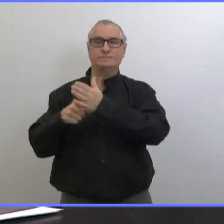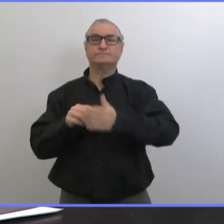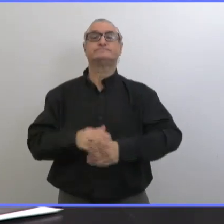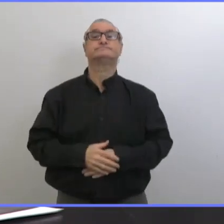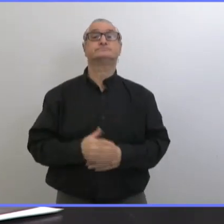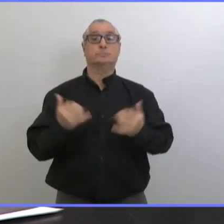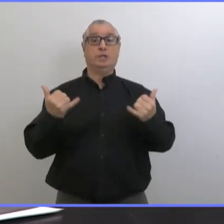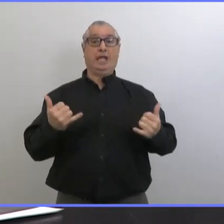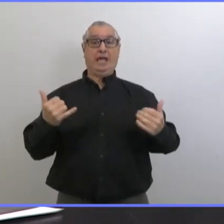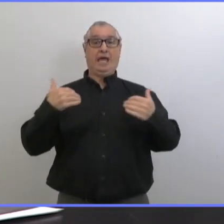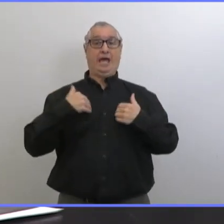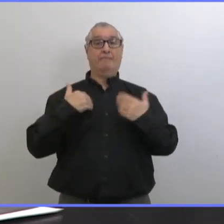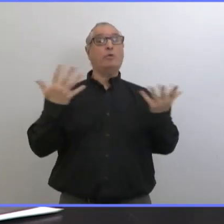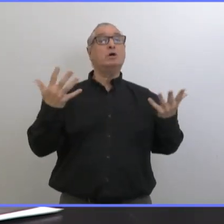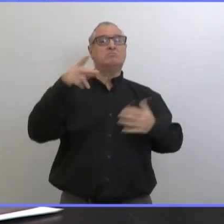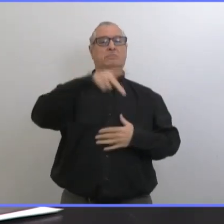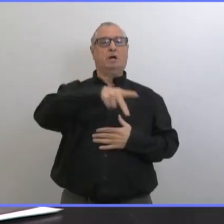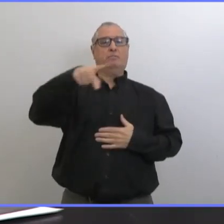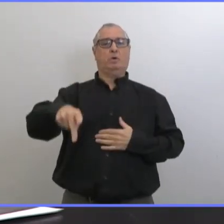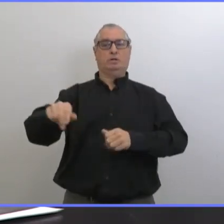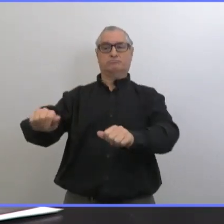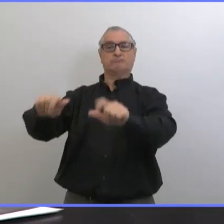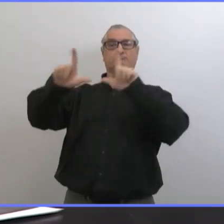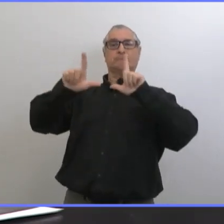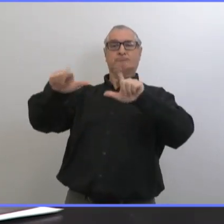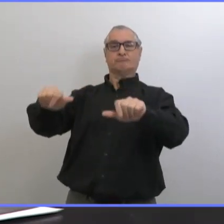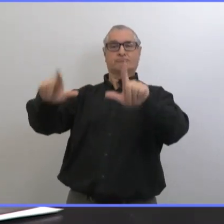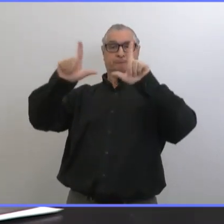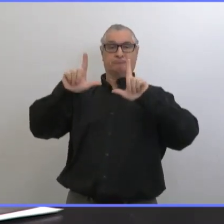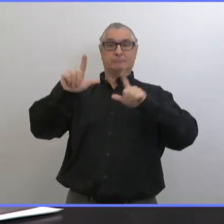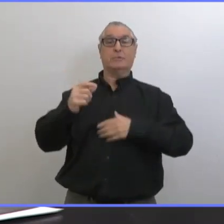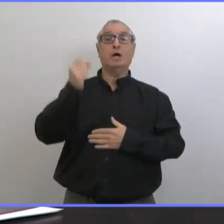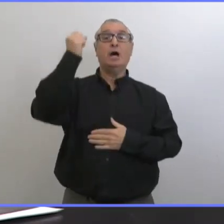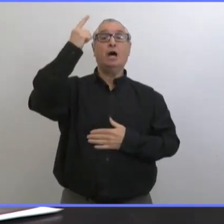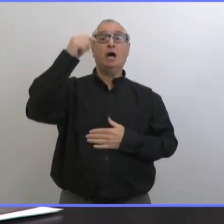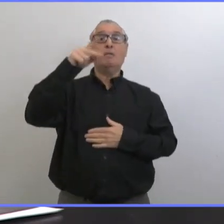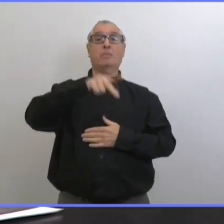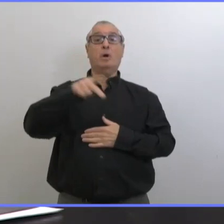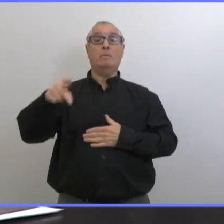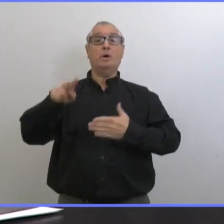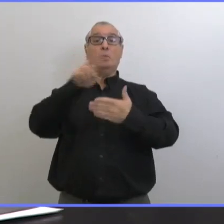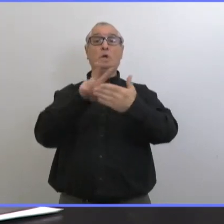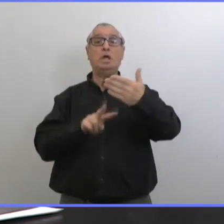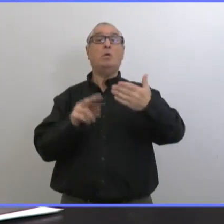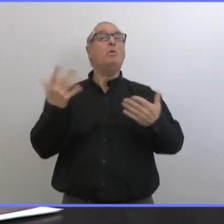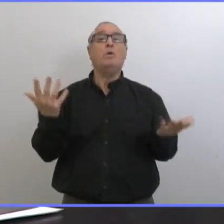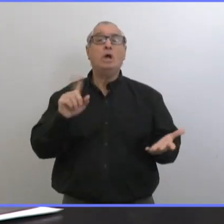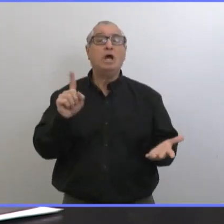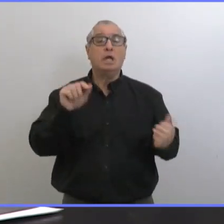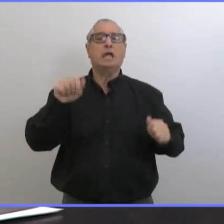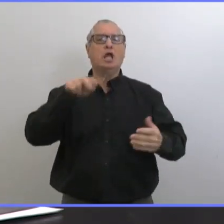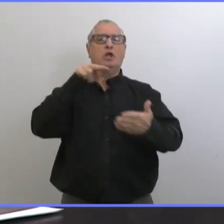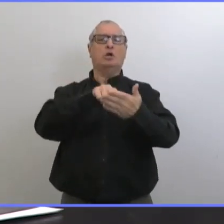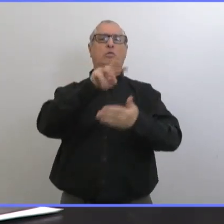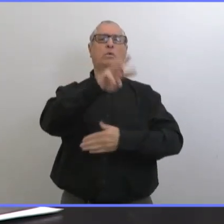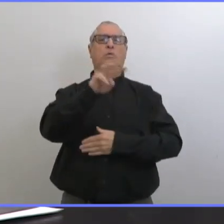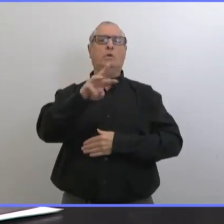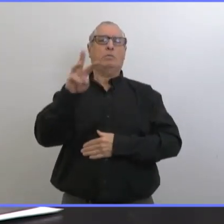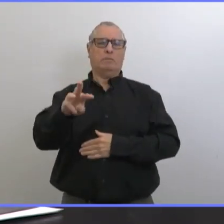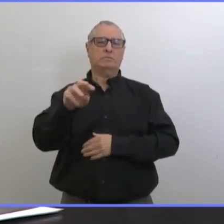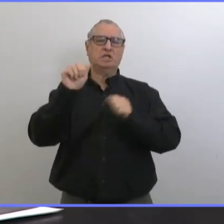diapositives et une version complète sera disponible sur le site web du vaccin.